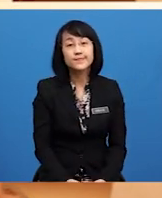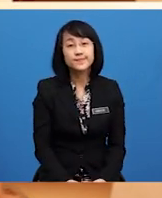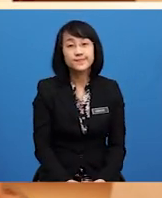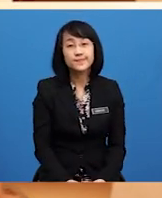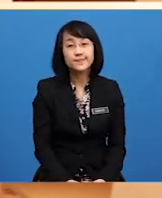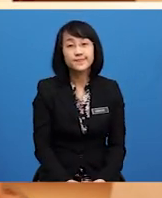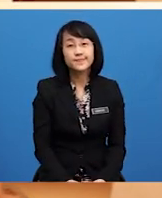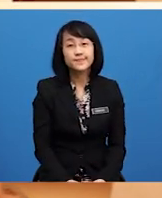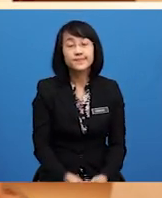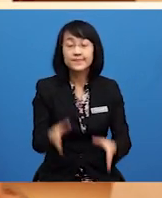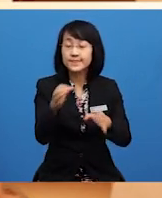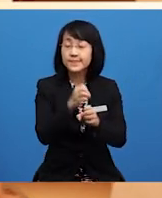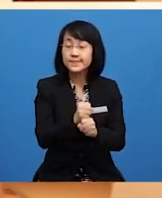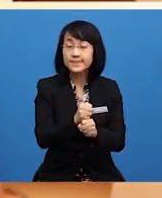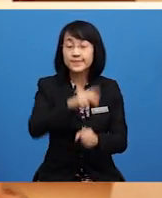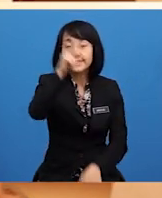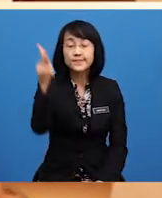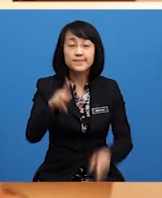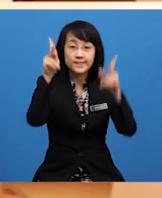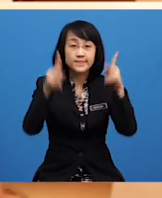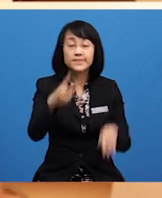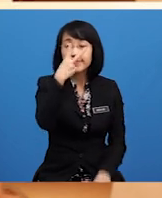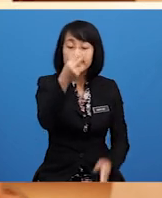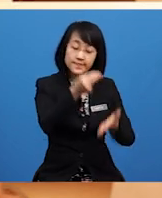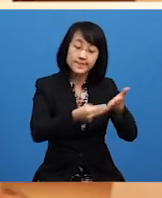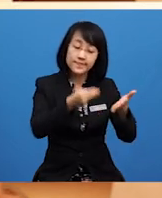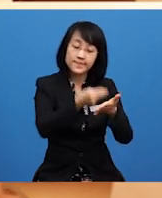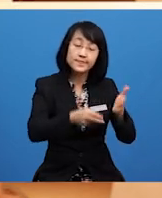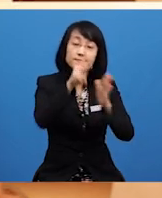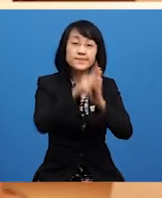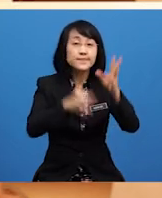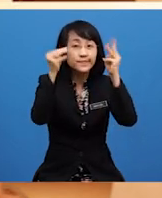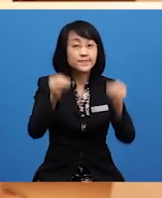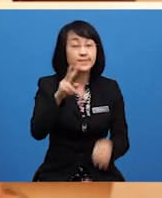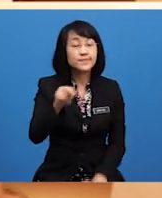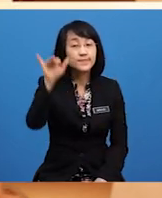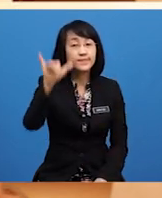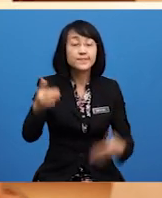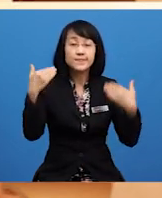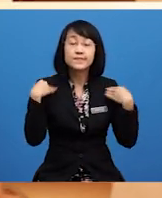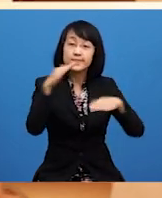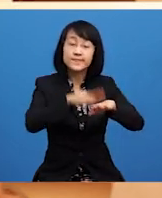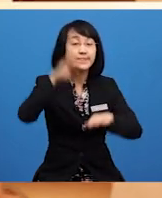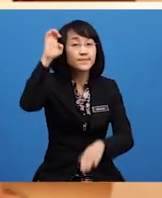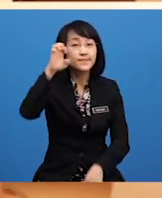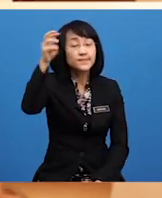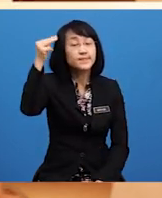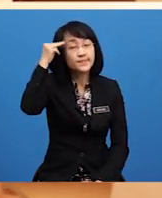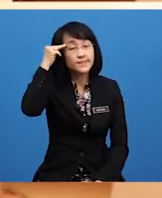Dapatkah pelajar Melihat Nilai-nilai Kemanusiaan Yang ada Pada Encik Muhammad